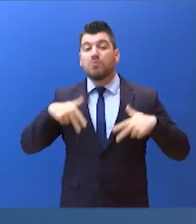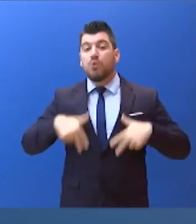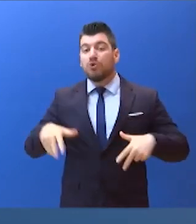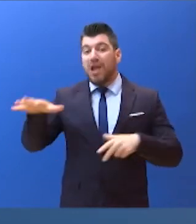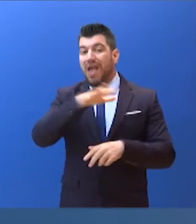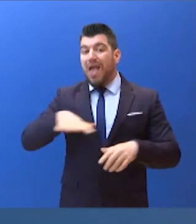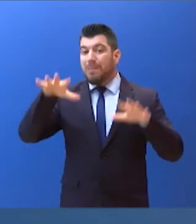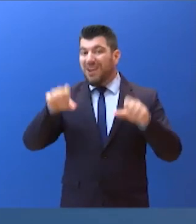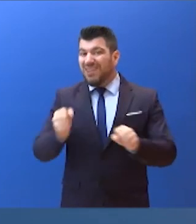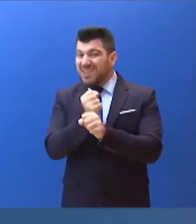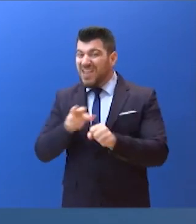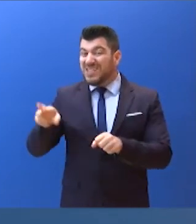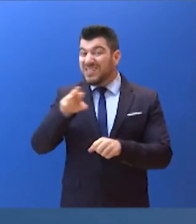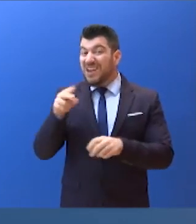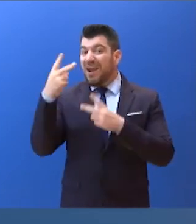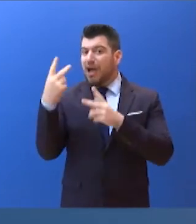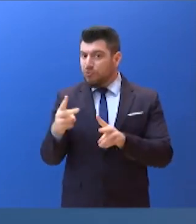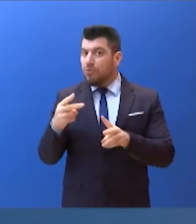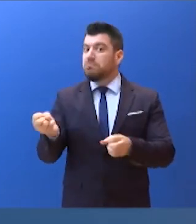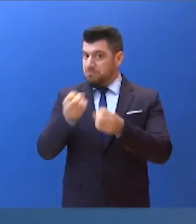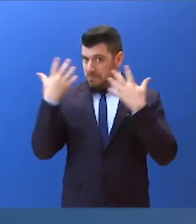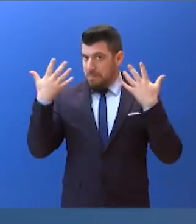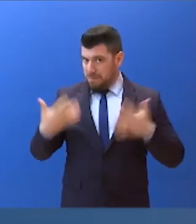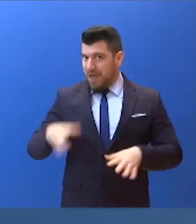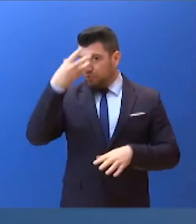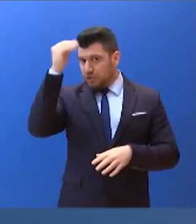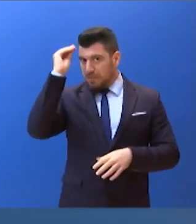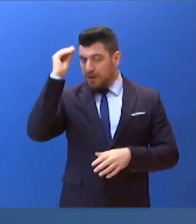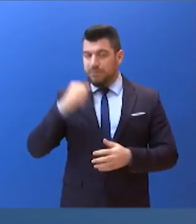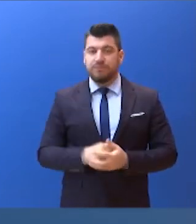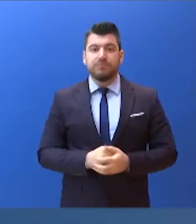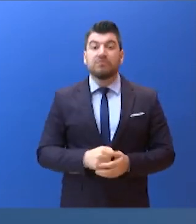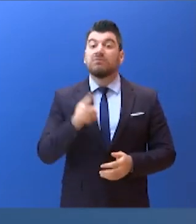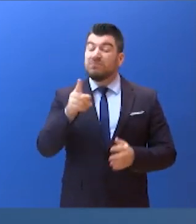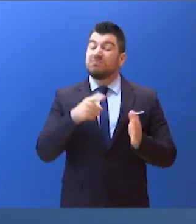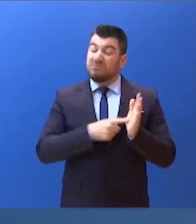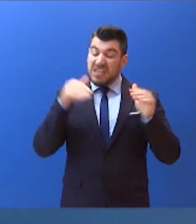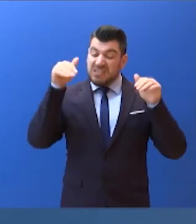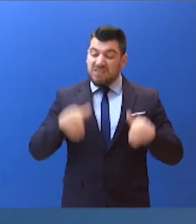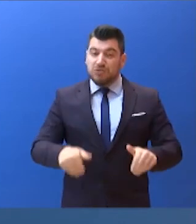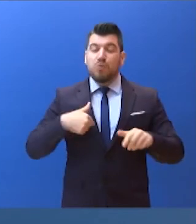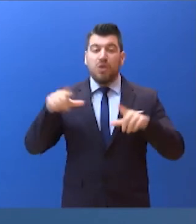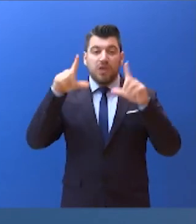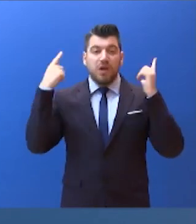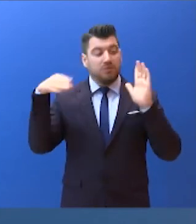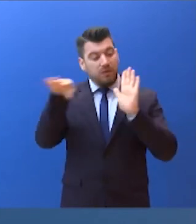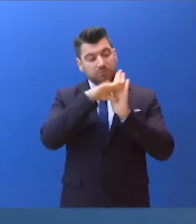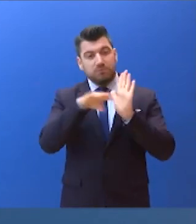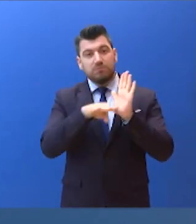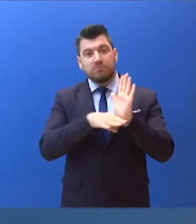και πιο στενό του συνεργάτη. Σε κάθε περίπτωση, ως ελάχιστο δείγμα σεβασμού στους κανόνες της δημοκρατίας,